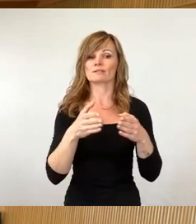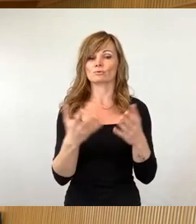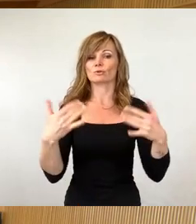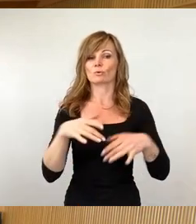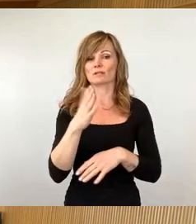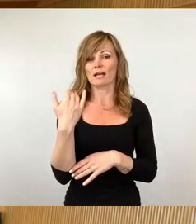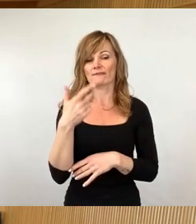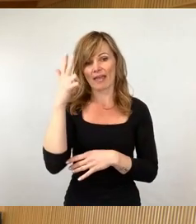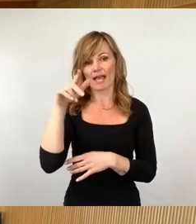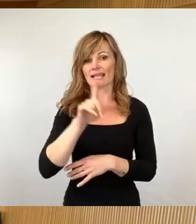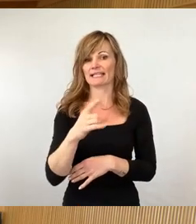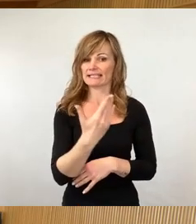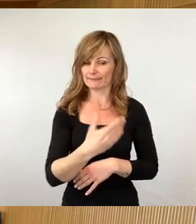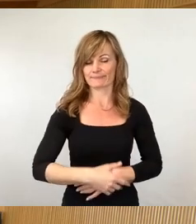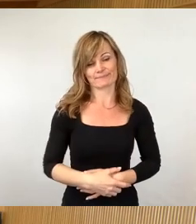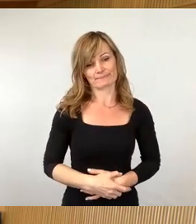Lichti.